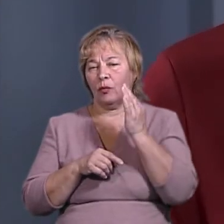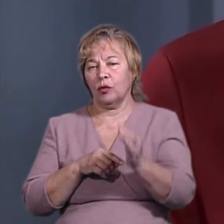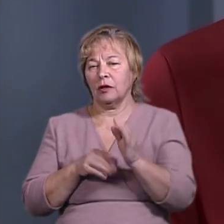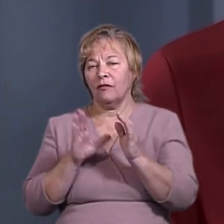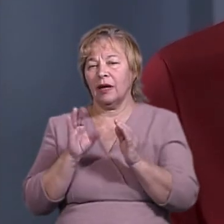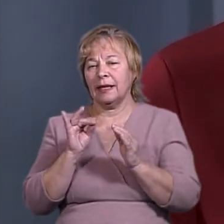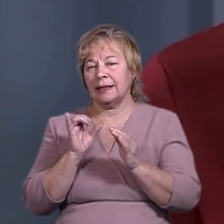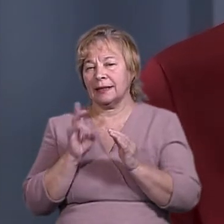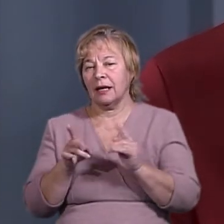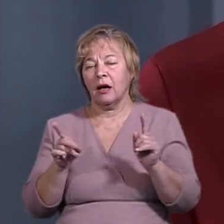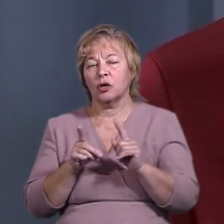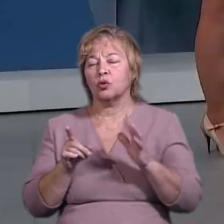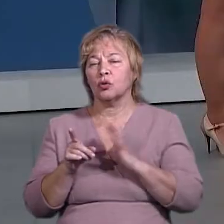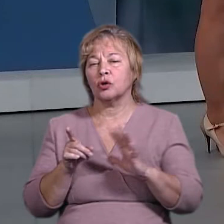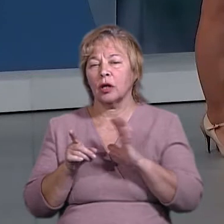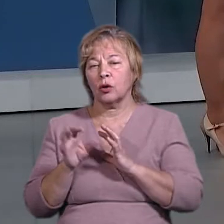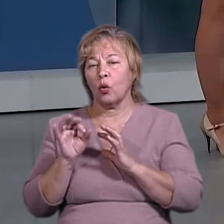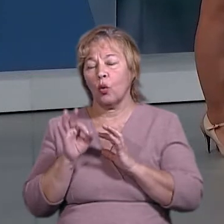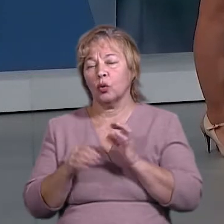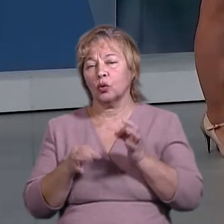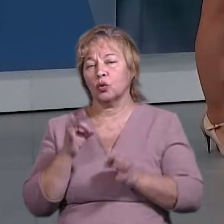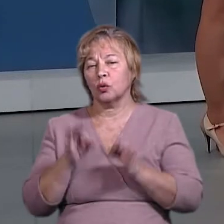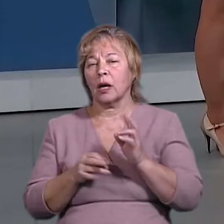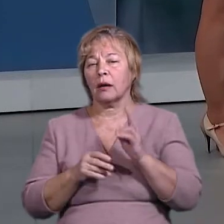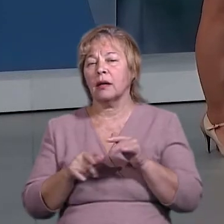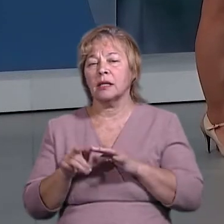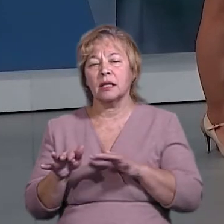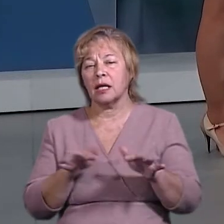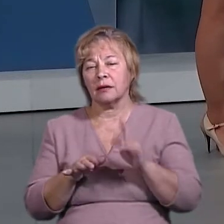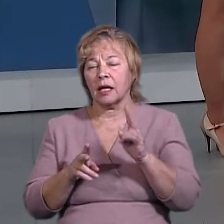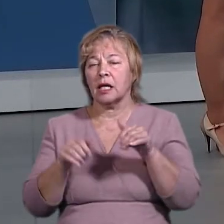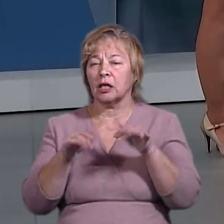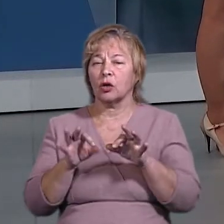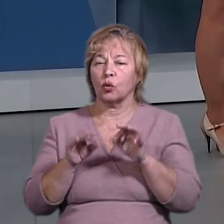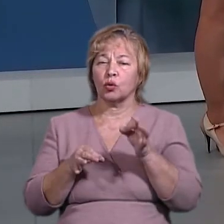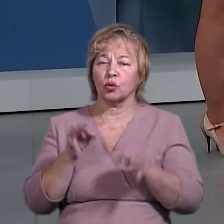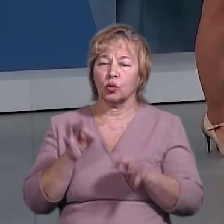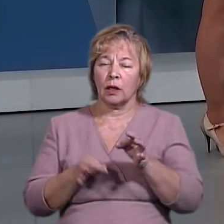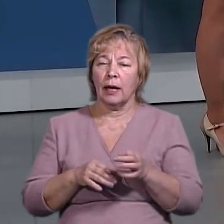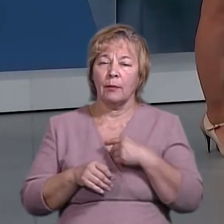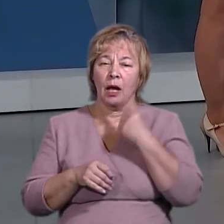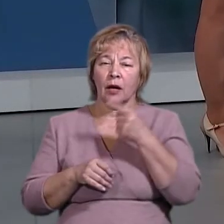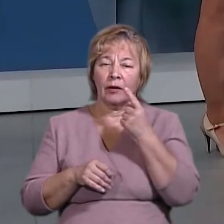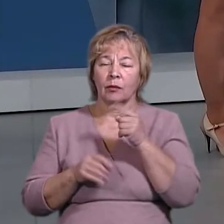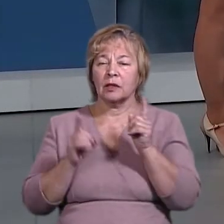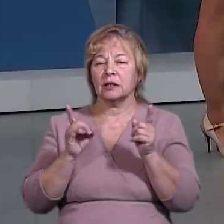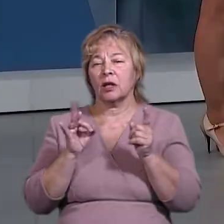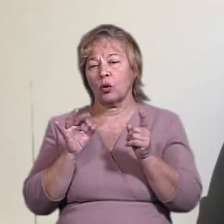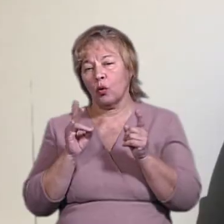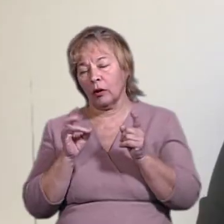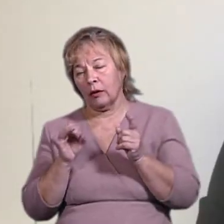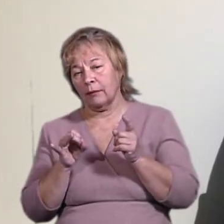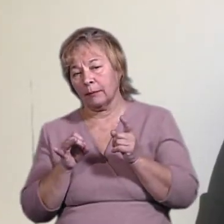якої реакції чекатимете? Точніше, яких дій чекатимете, яких рішень від суду? Ми не говоримо про терміни. Ключове –